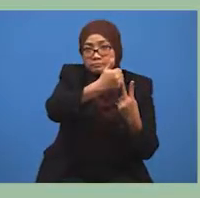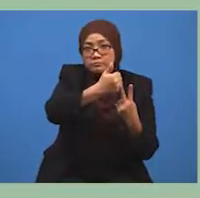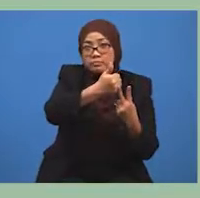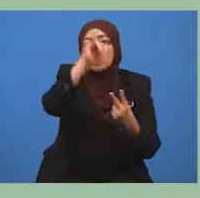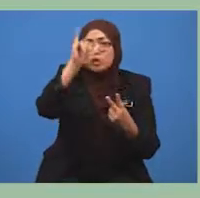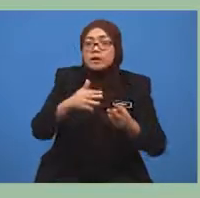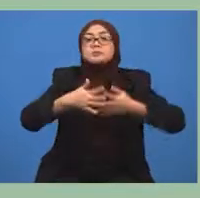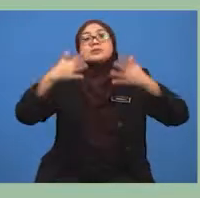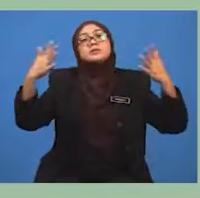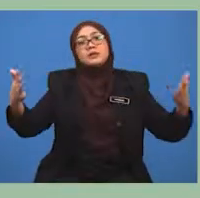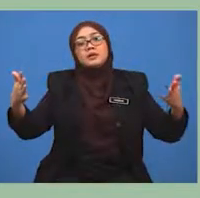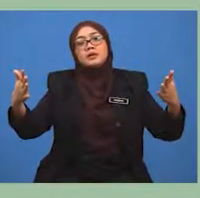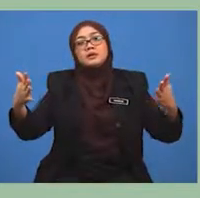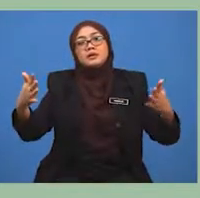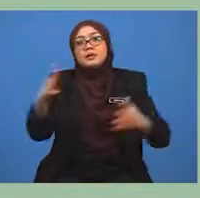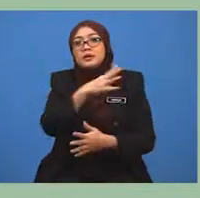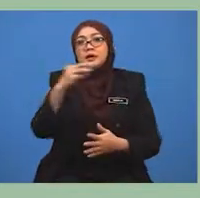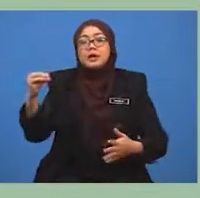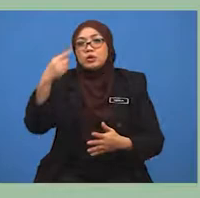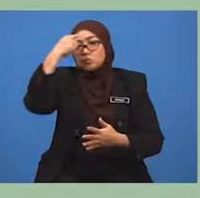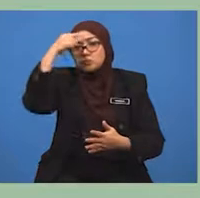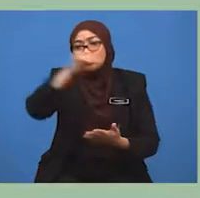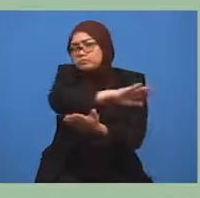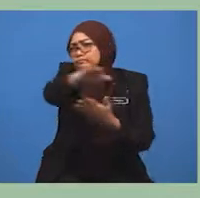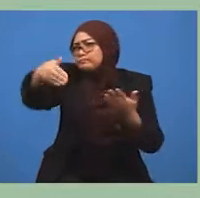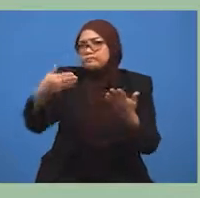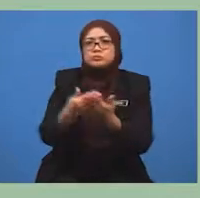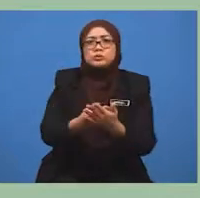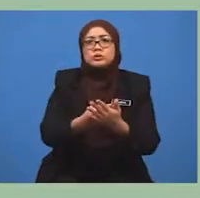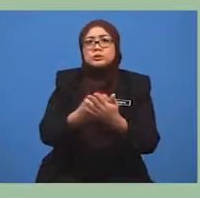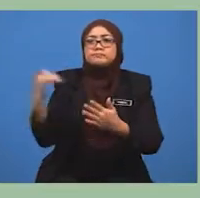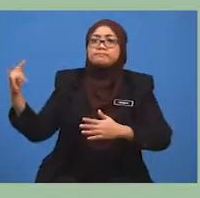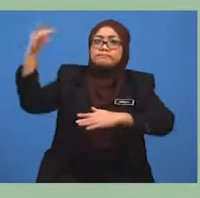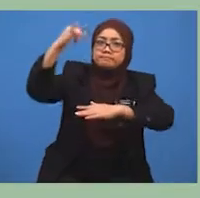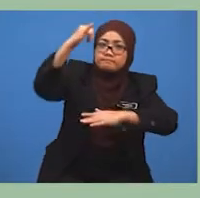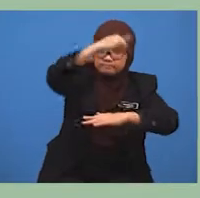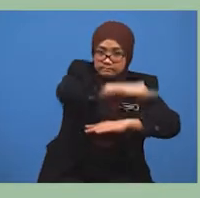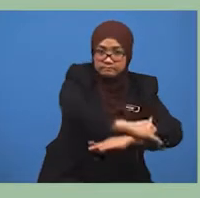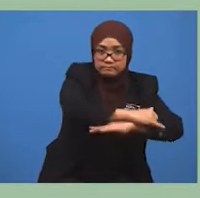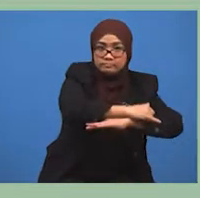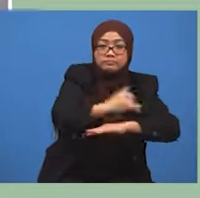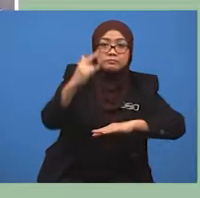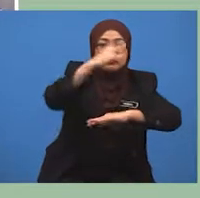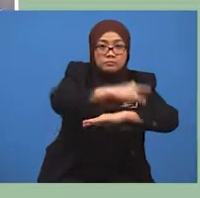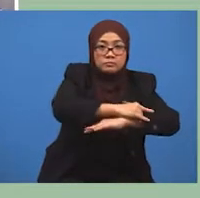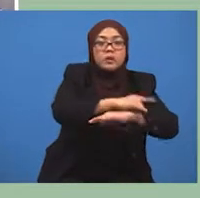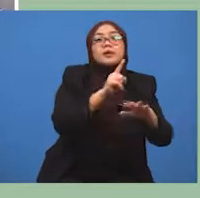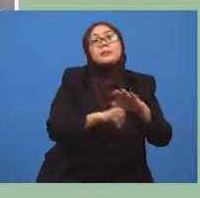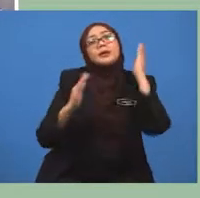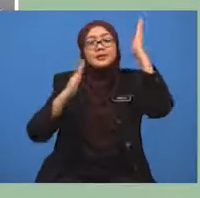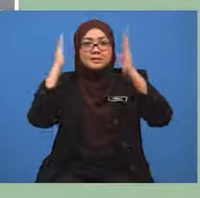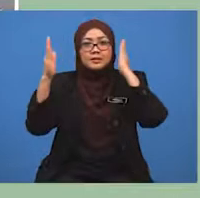sekitar Malaysia. Bagi lapangan terbang antarabangsa Kuala Lumpur, KLIA,